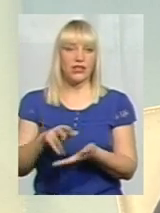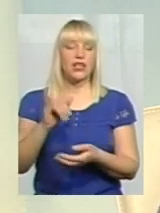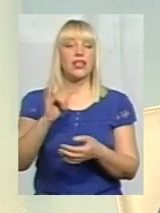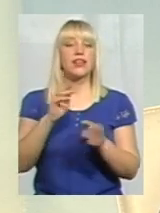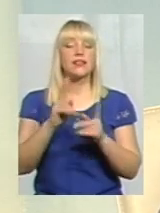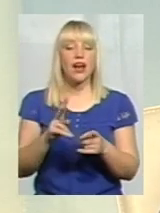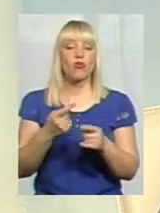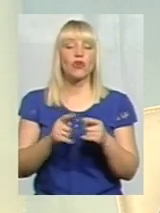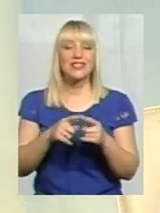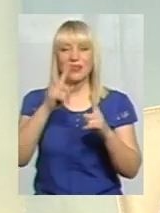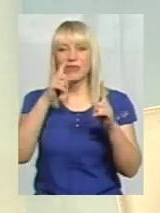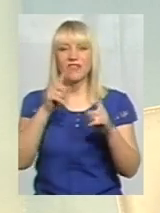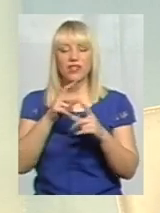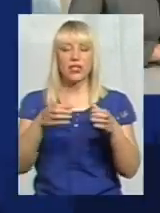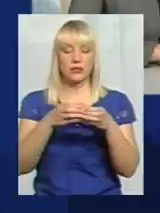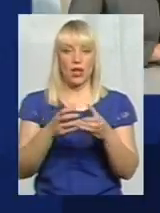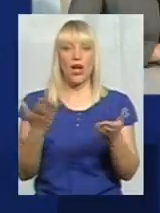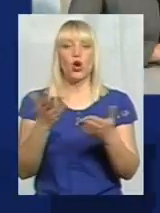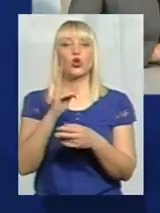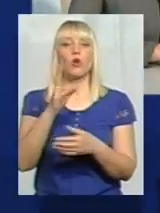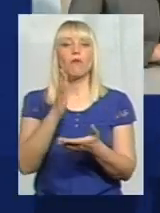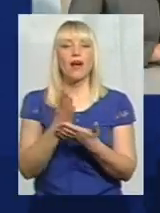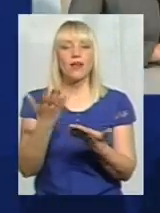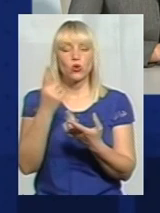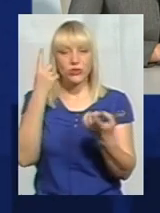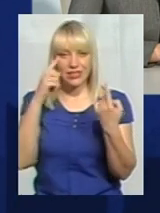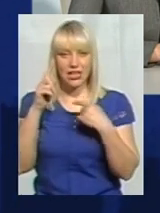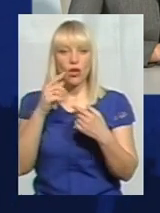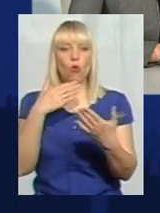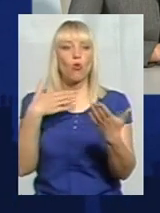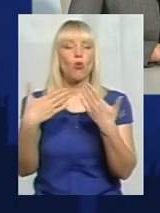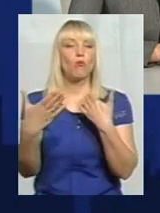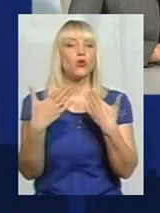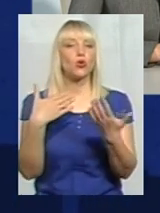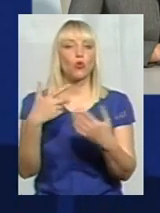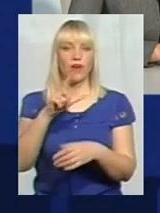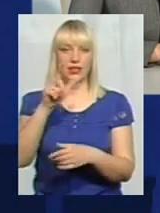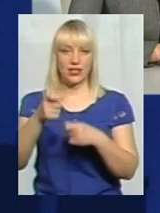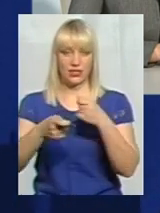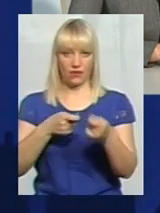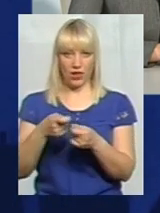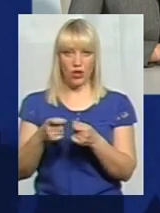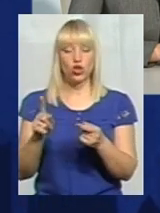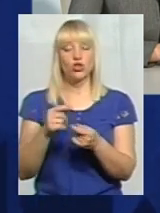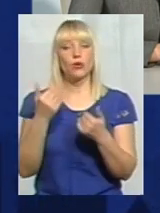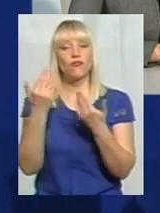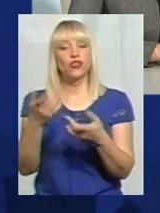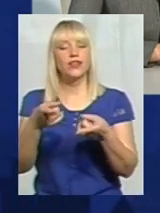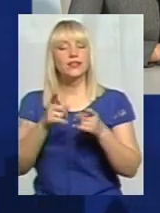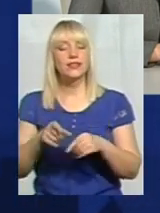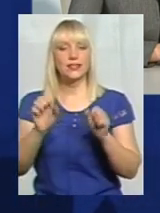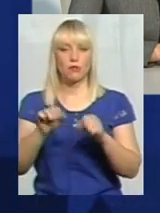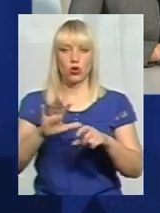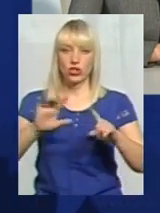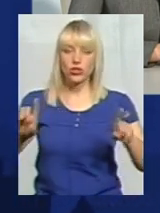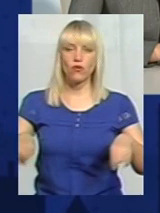спільнотам, які мають якусь ідею, комунікувати з владою для того, щоб вони дійсно могли створювати створювати якийсь отакий